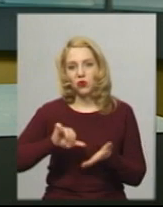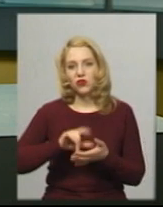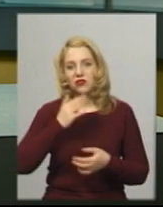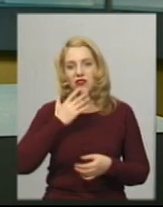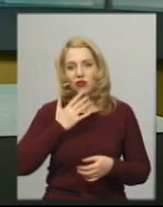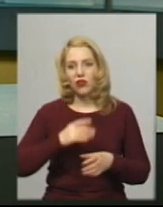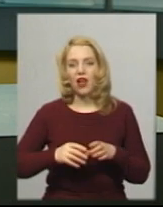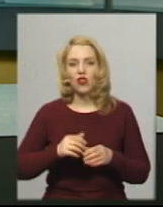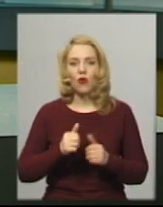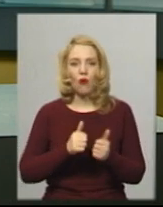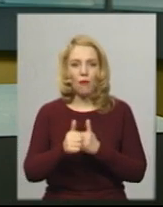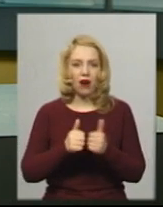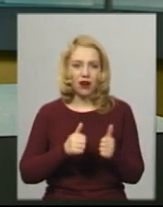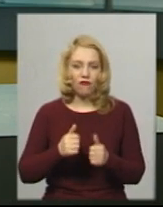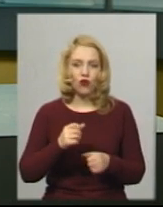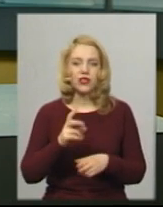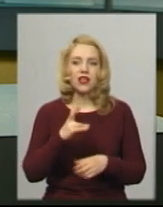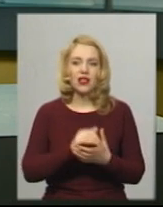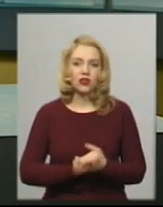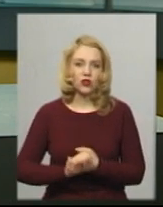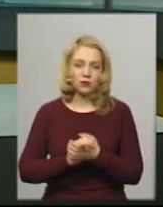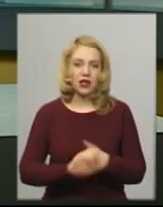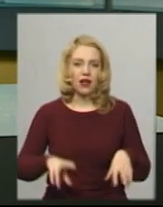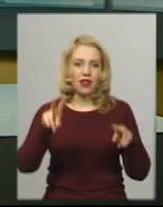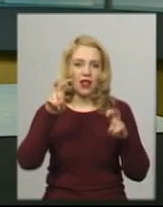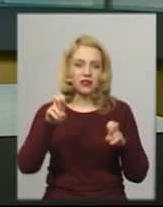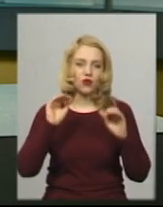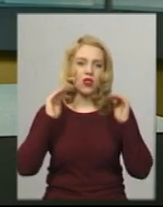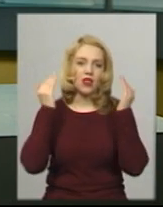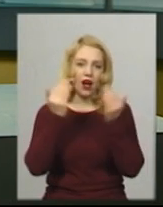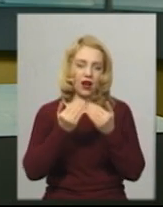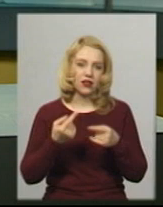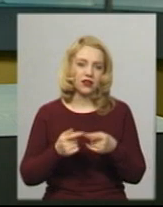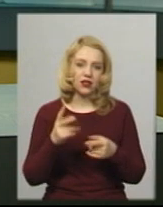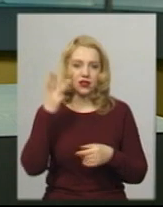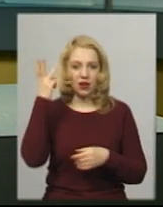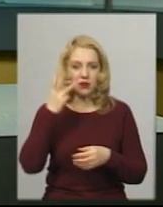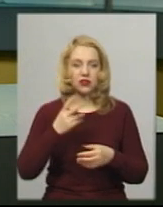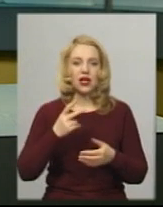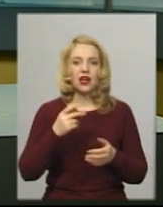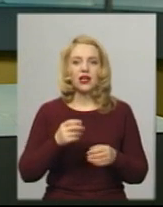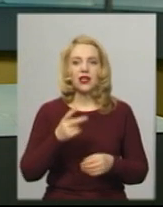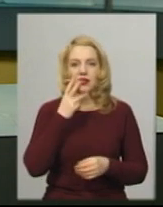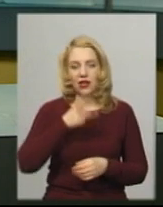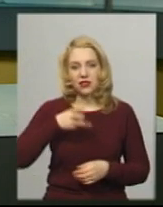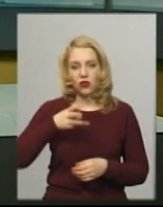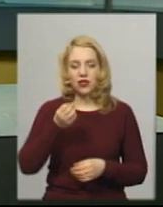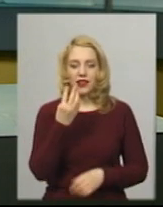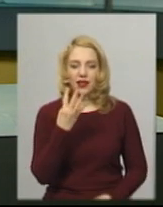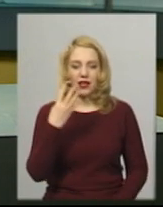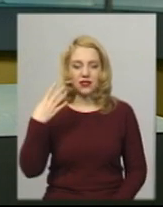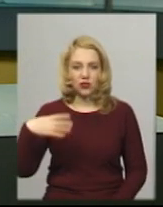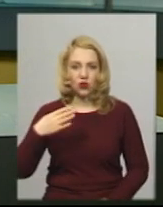національному марафоні на Суспільному із назвою «На карантині», який на Хмельниччині транслюється о 13.40 одразу після